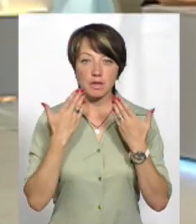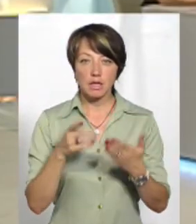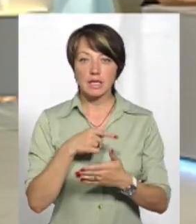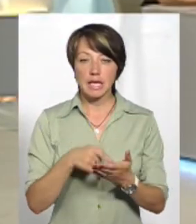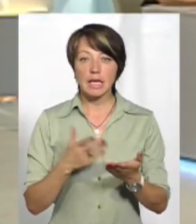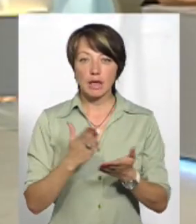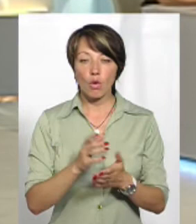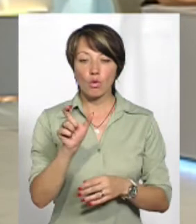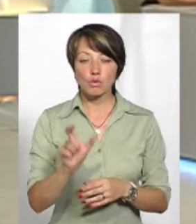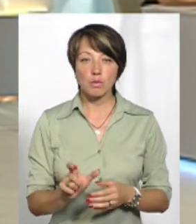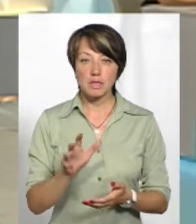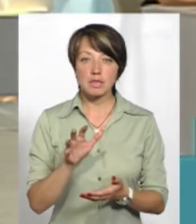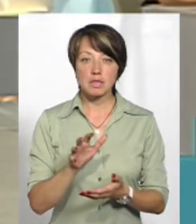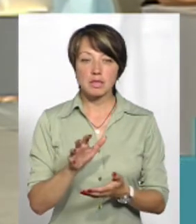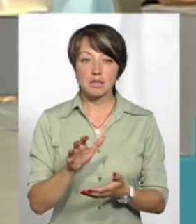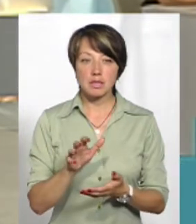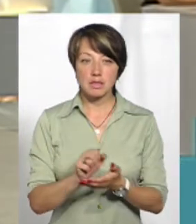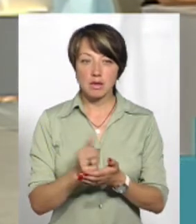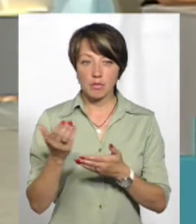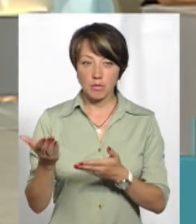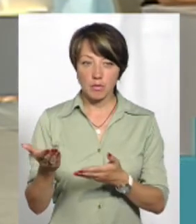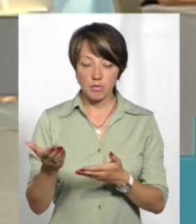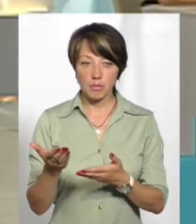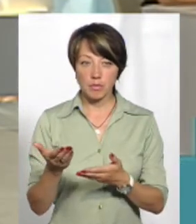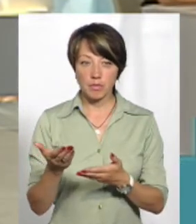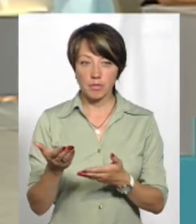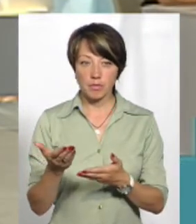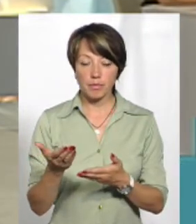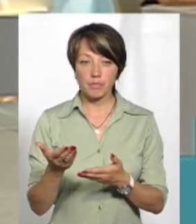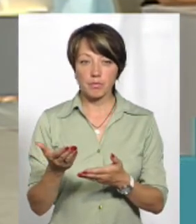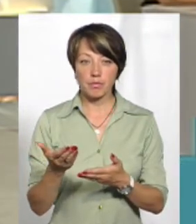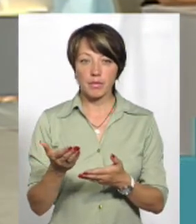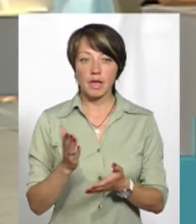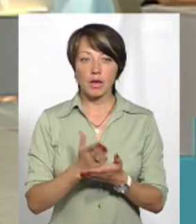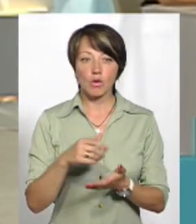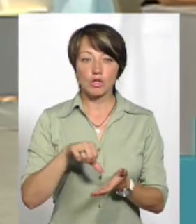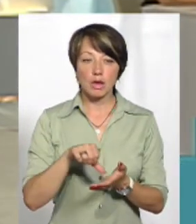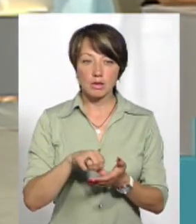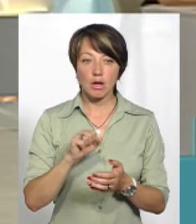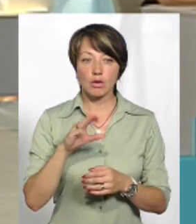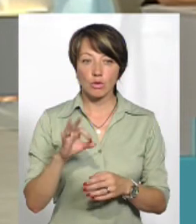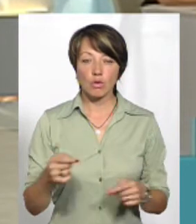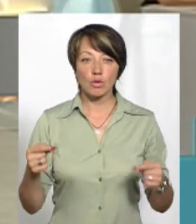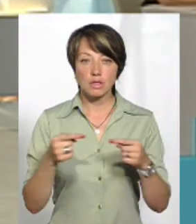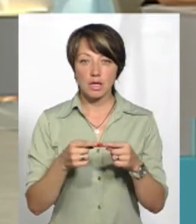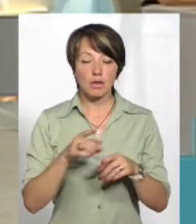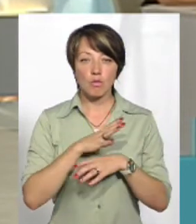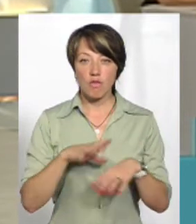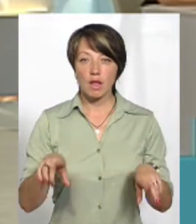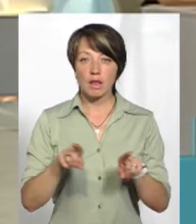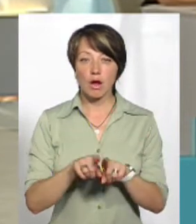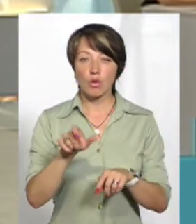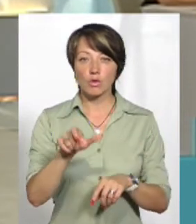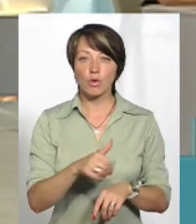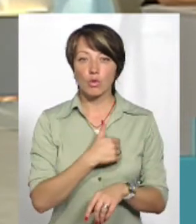звертати? Є особа, яка займає, мій колега, і посаду, і є учасниками ТО. Однозначно не буває так,